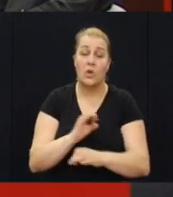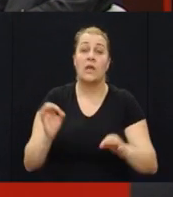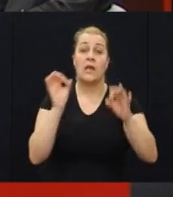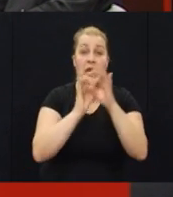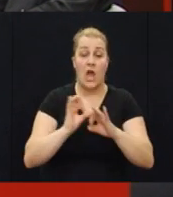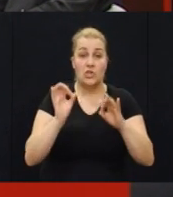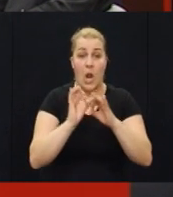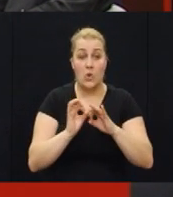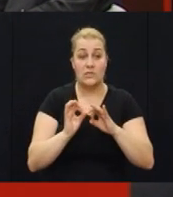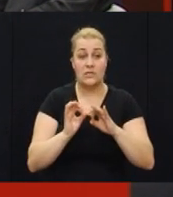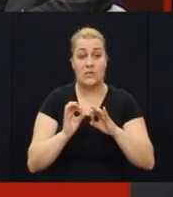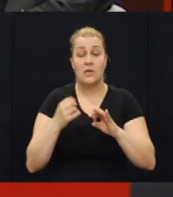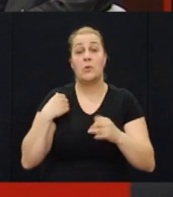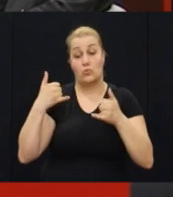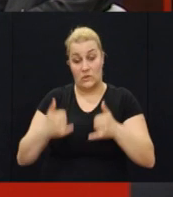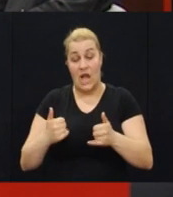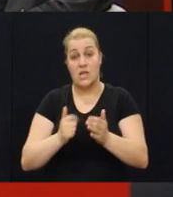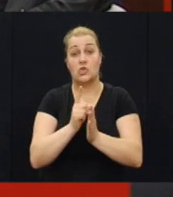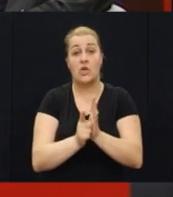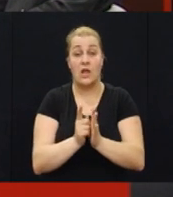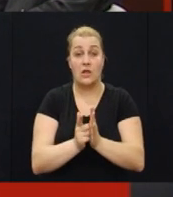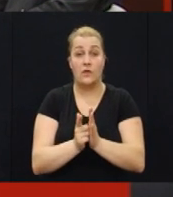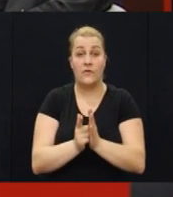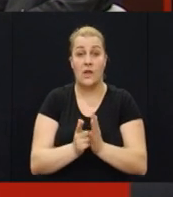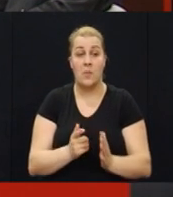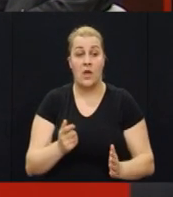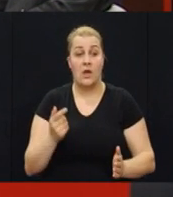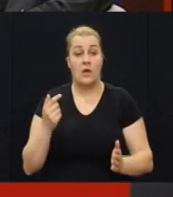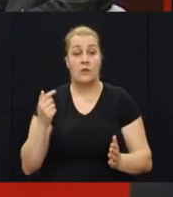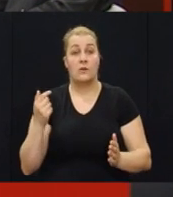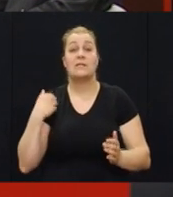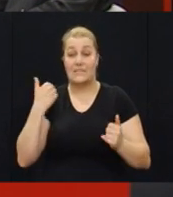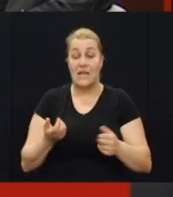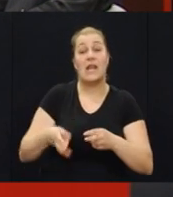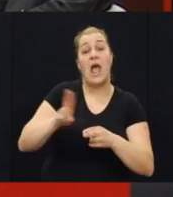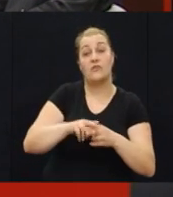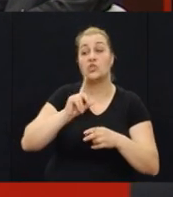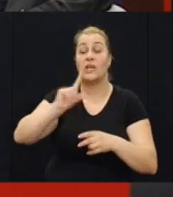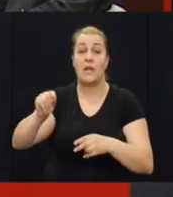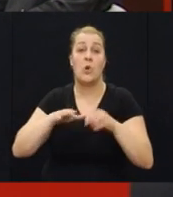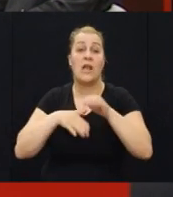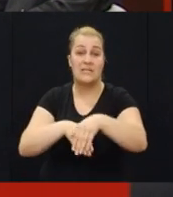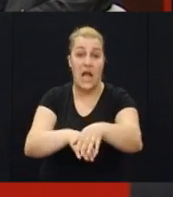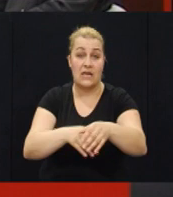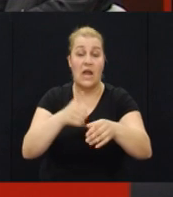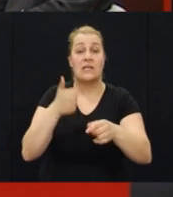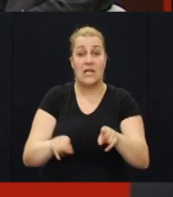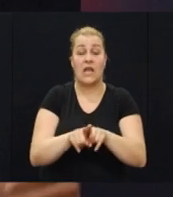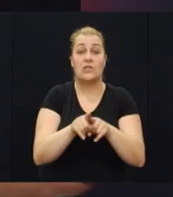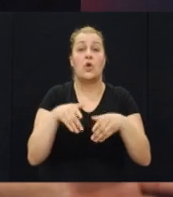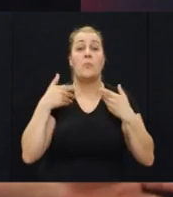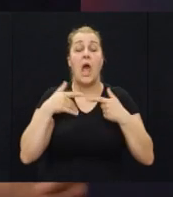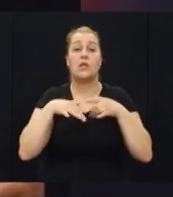dolazimo u ovo sadašnje doba sad idemo najuše na sahrane jer umiru nam